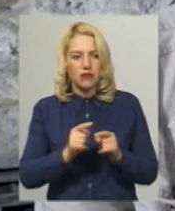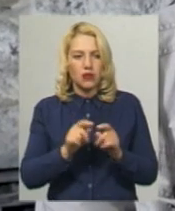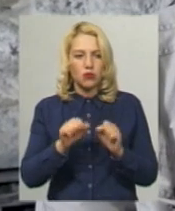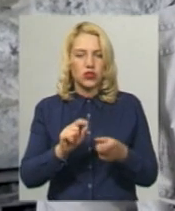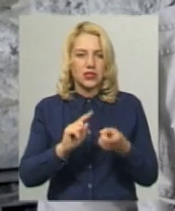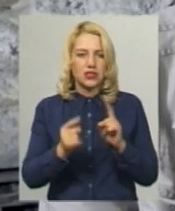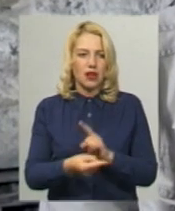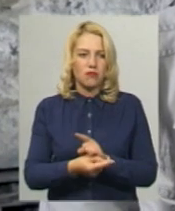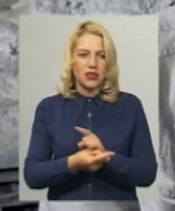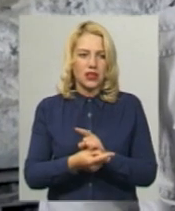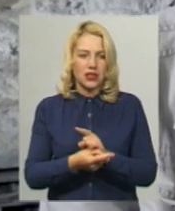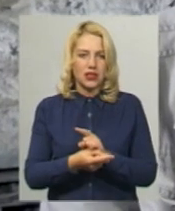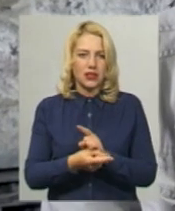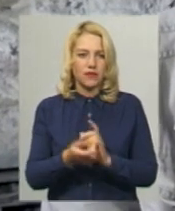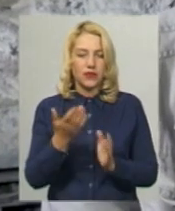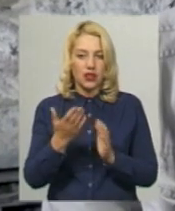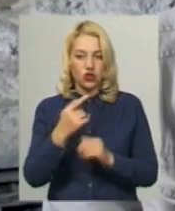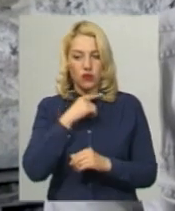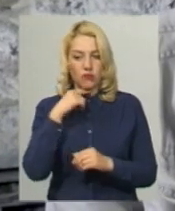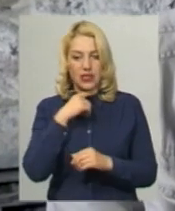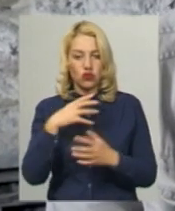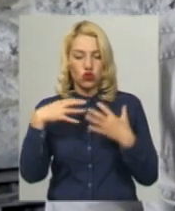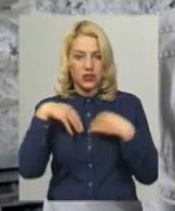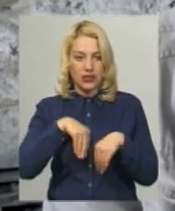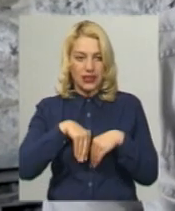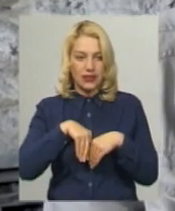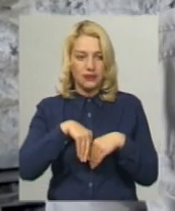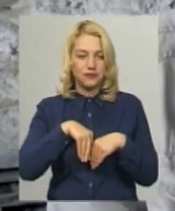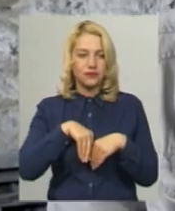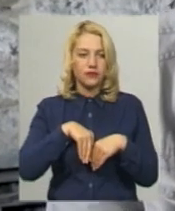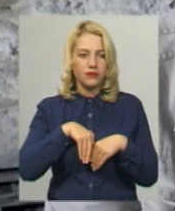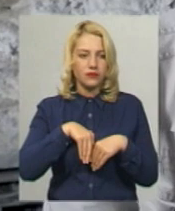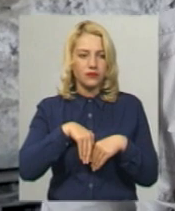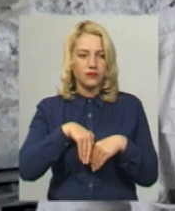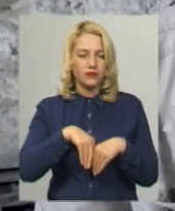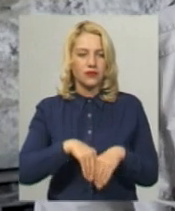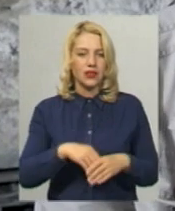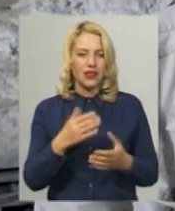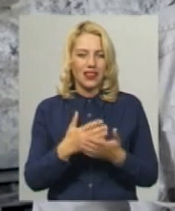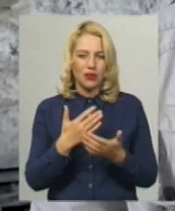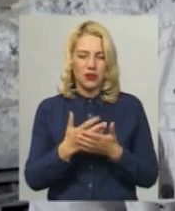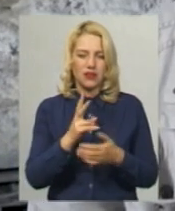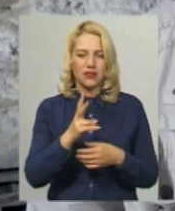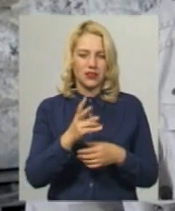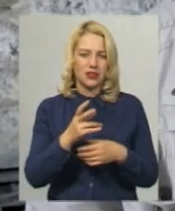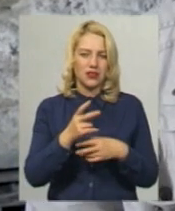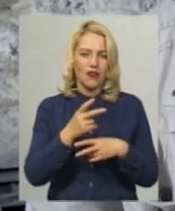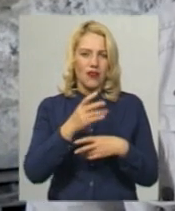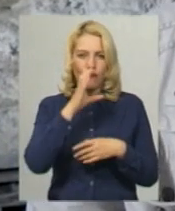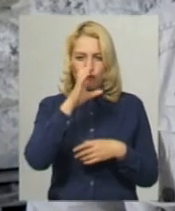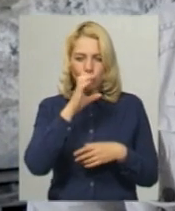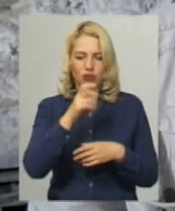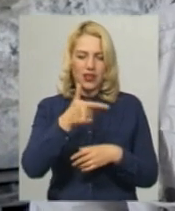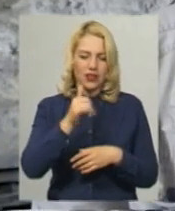замінити на певному етапі, якщо м'ясо з'їли ведміді, гігієнни, леви, а кістка